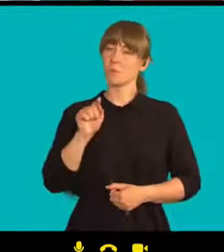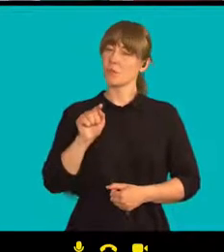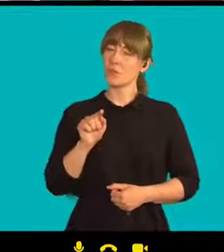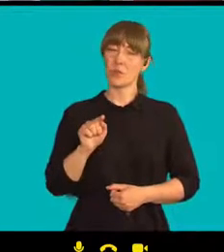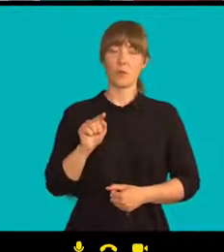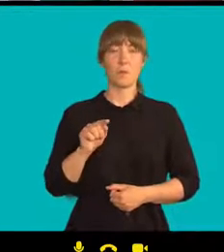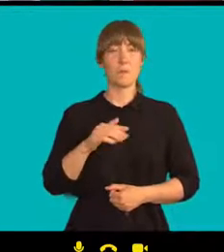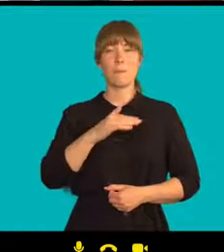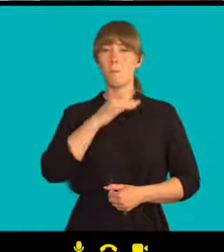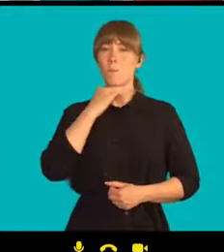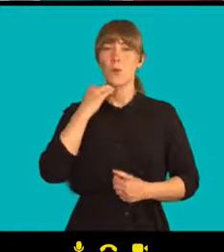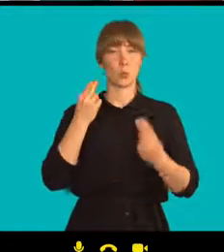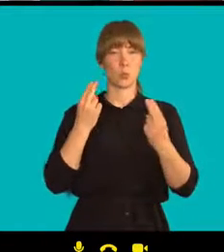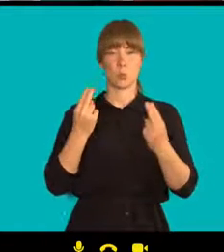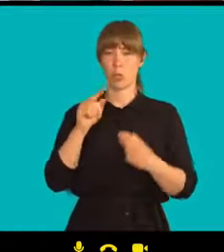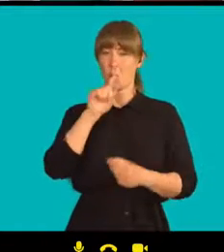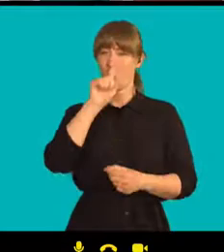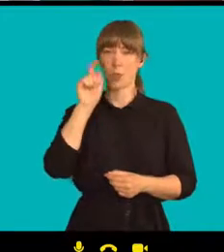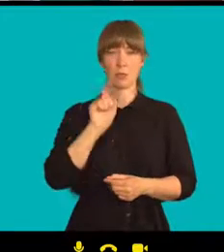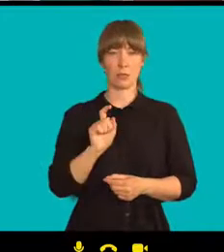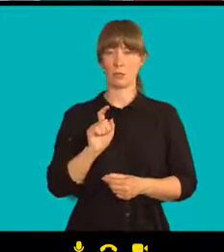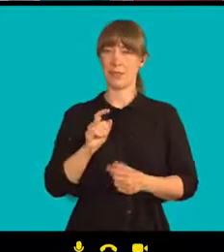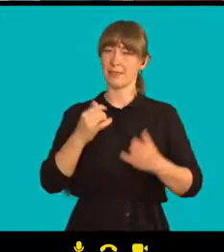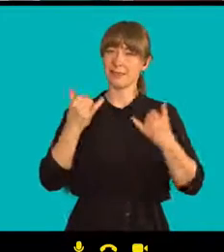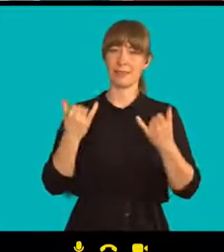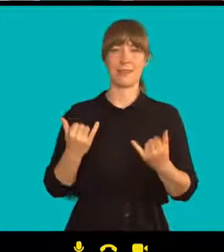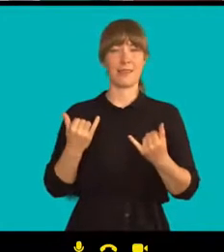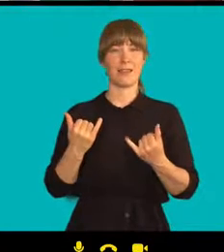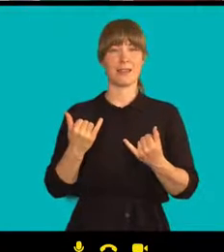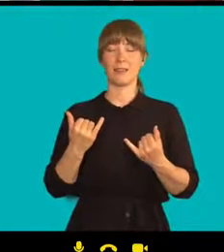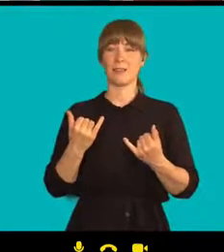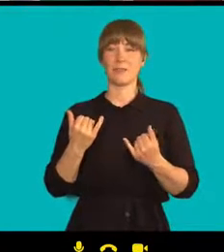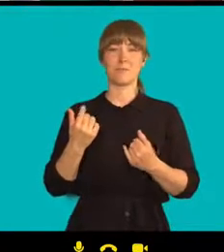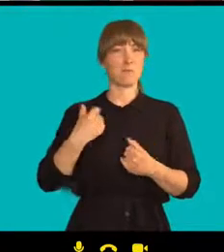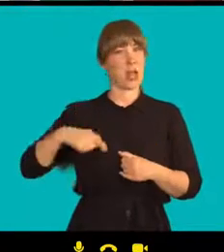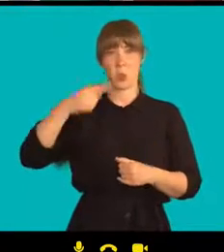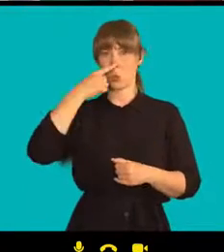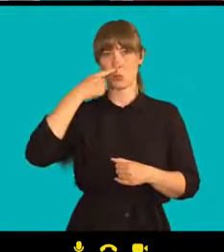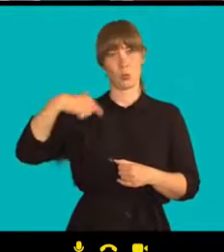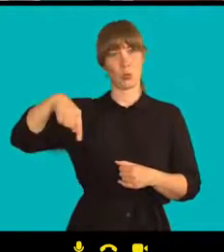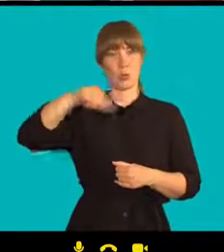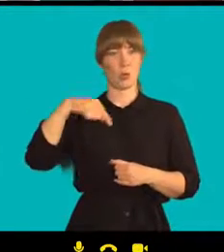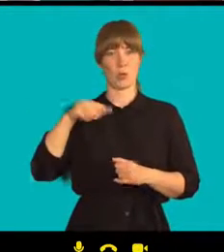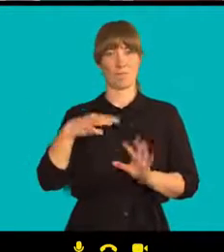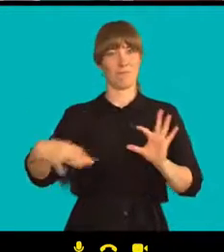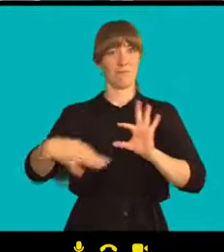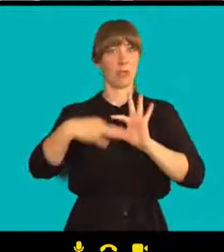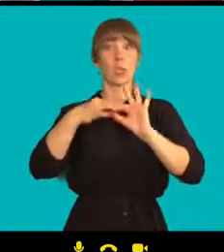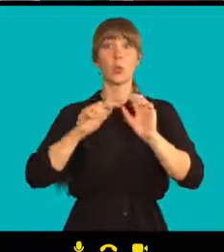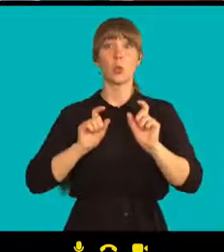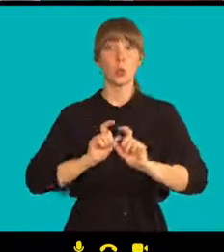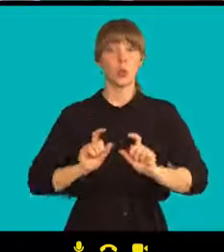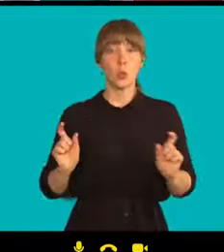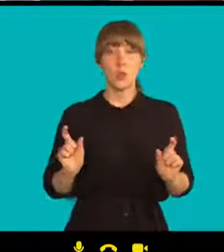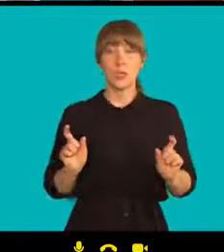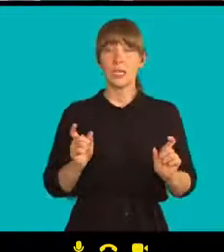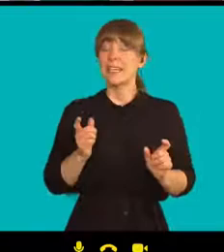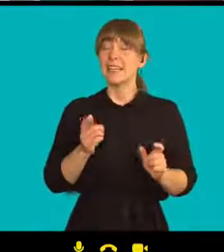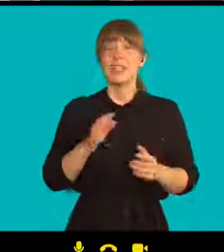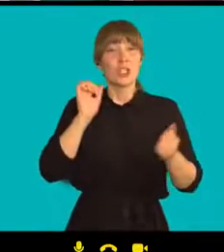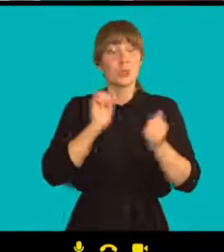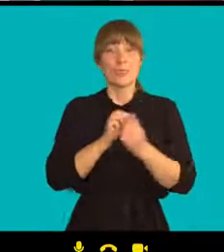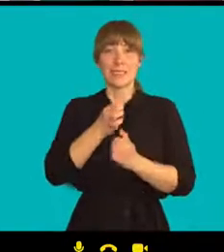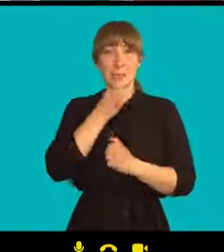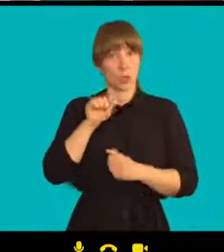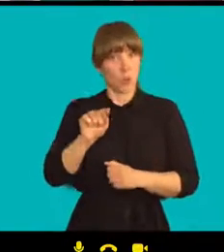že to je velice důležitá otázka pro celé Bělorusko. Kdyby se tohle podařilo pochopit, tak by se situace v Bělorusku